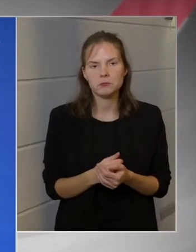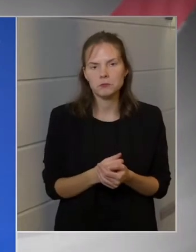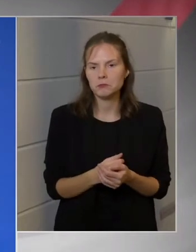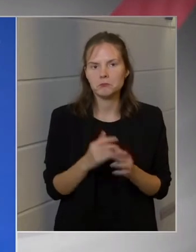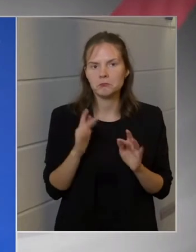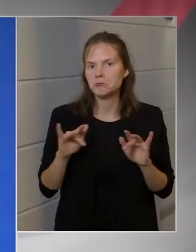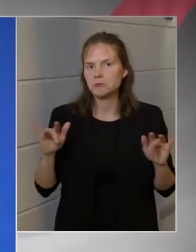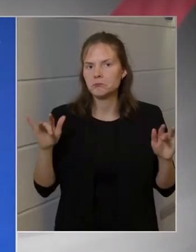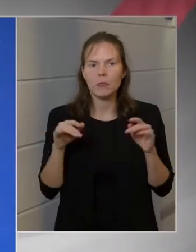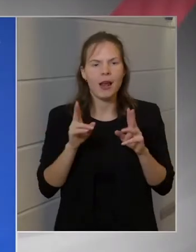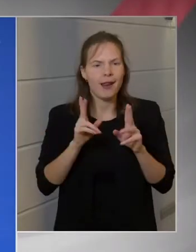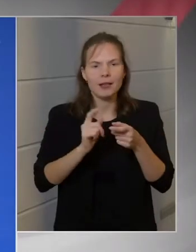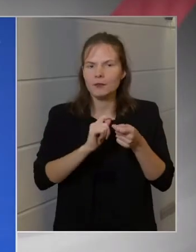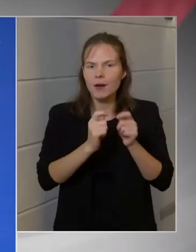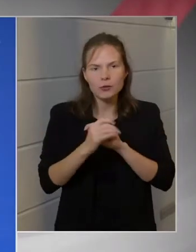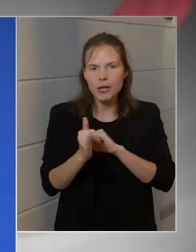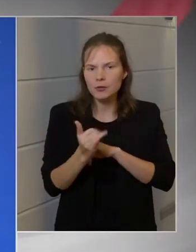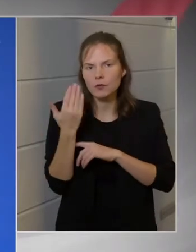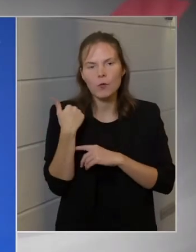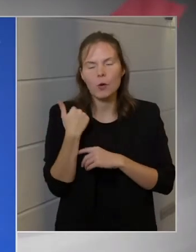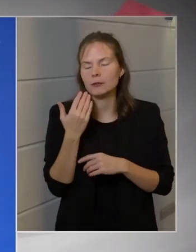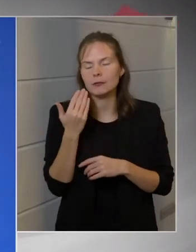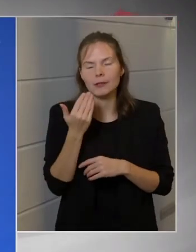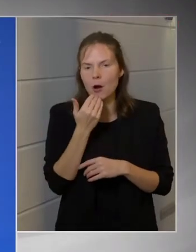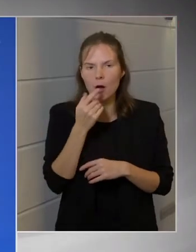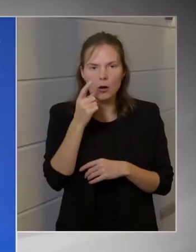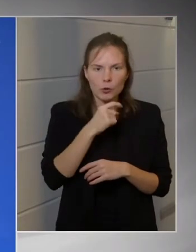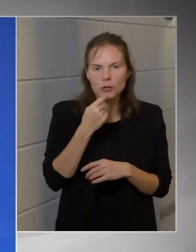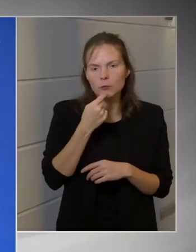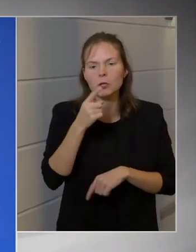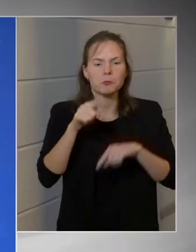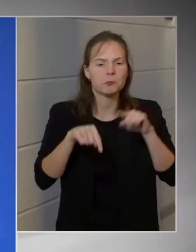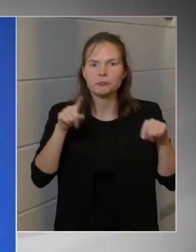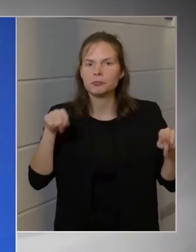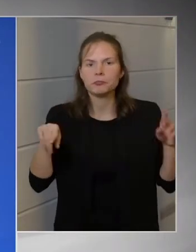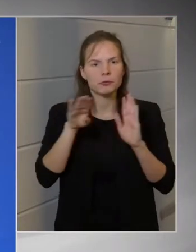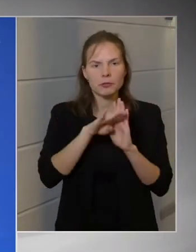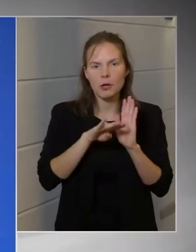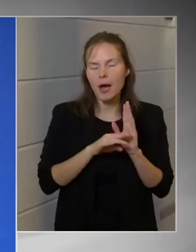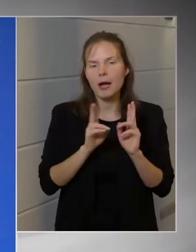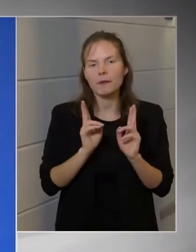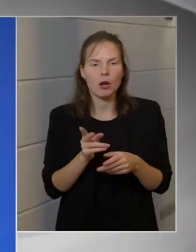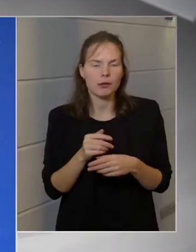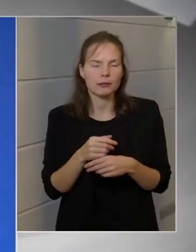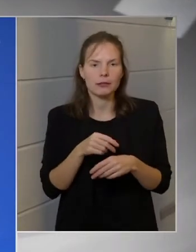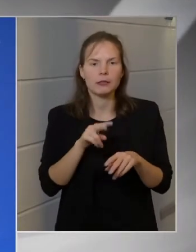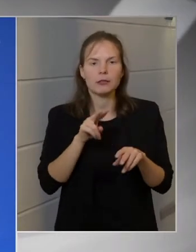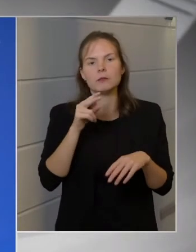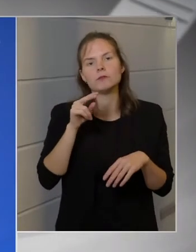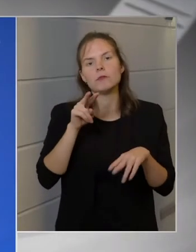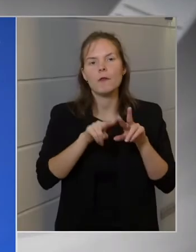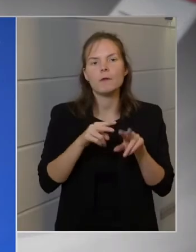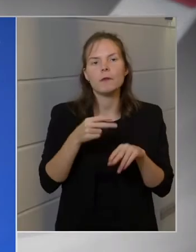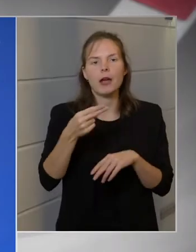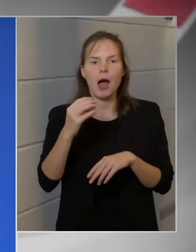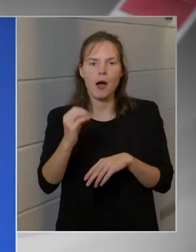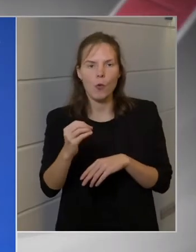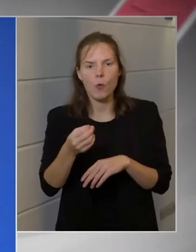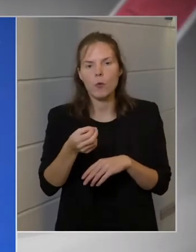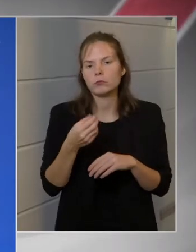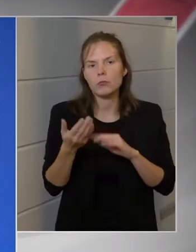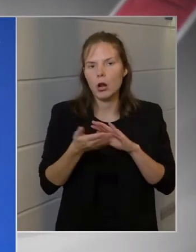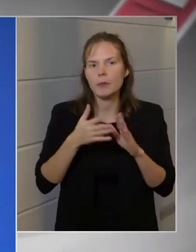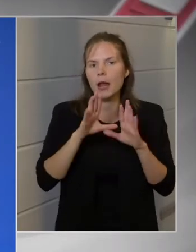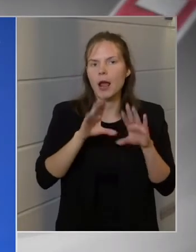De most lehet, hogy ott ebben változtás volt, tehát nem akarok rosszat mondani, de mindenhol különböző szabályok vannak. Van, aki a WHO alapján elfogadja a kínait is, vannak, ahol